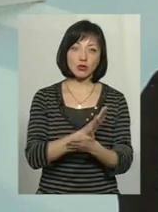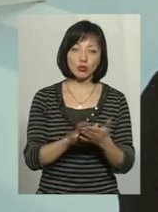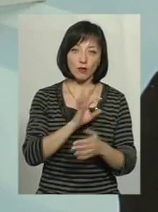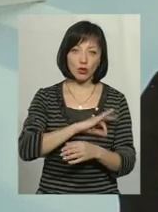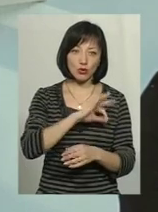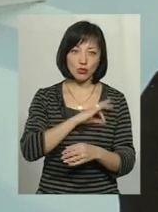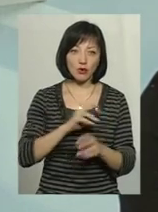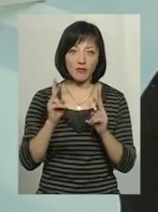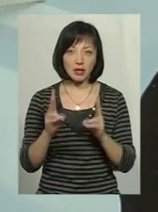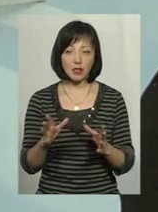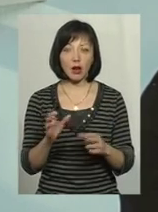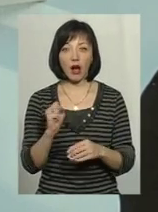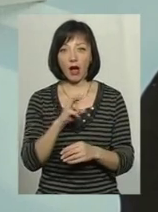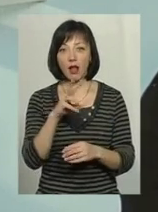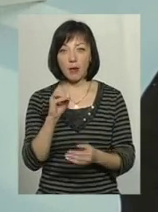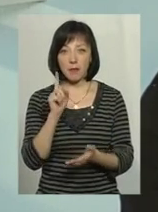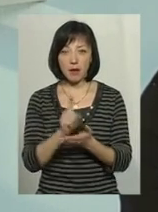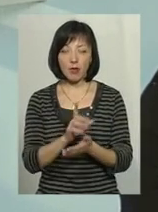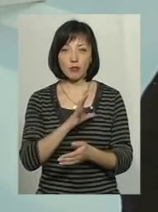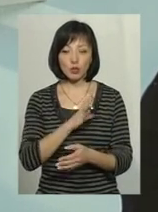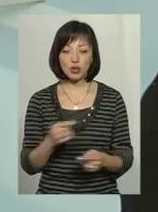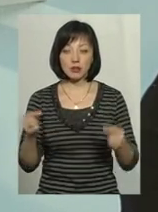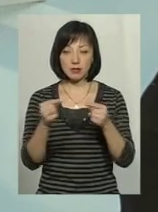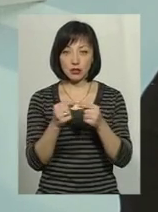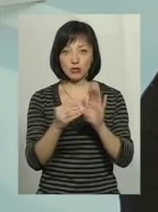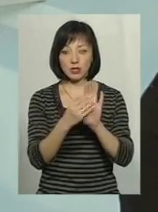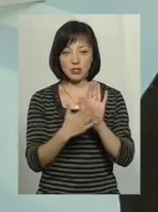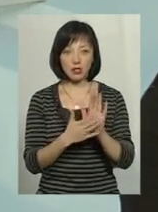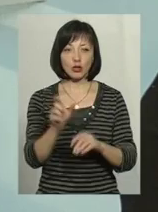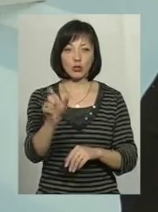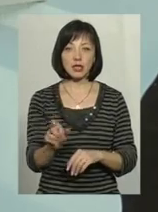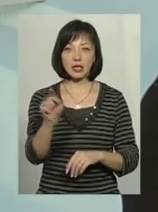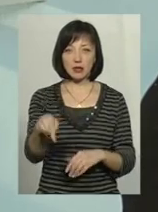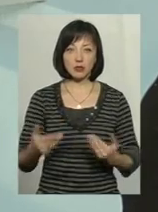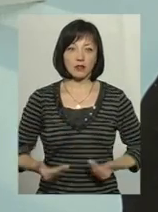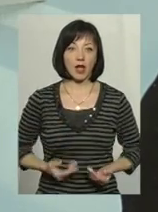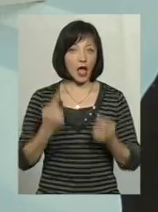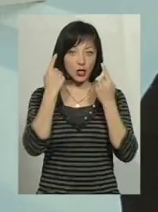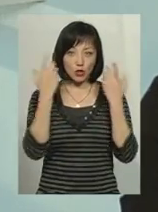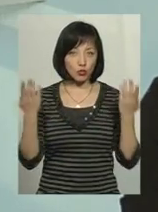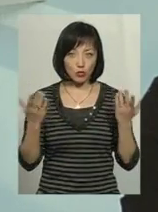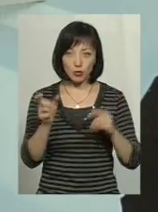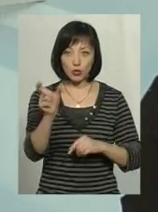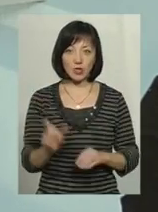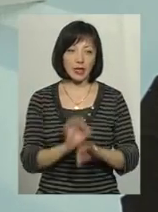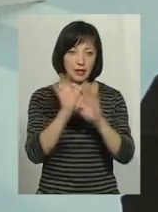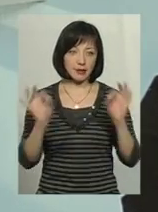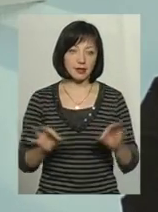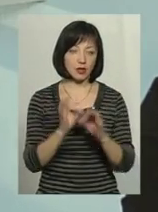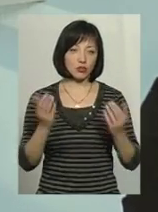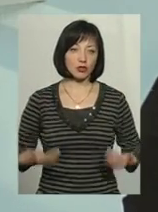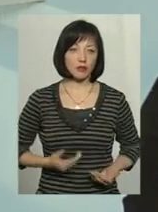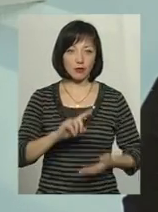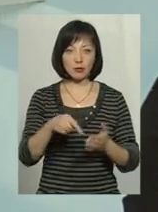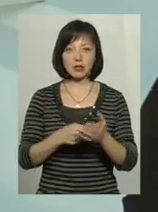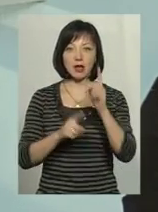користується квартирою, але має чітко бути зазначено, що людина там живе. Ну, я не думаю, що людина ніде не живе, чи в міській